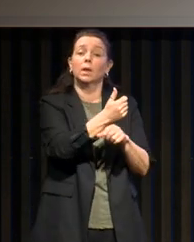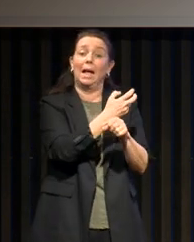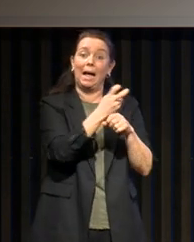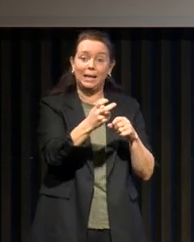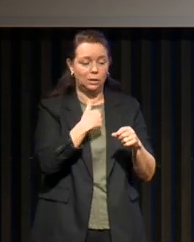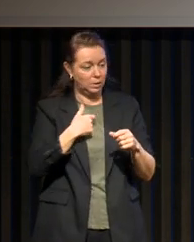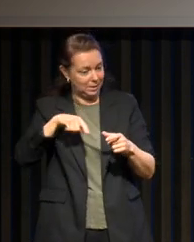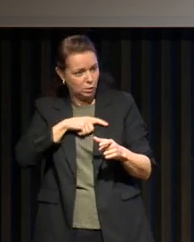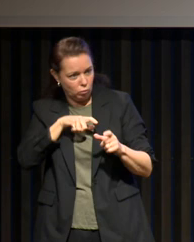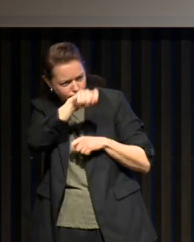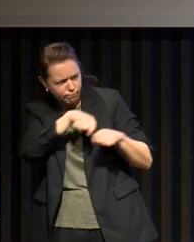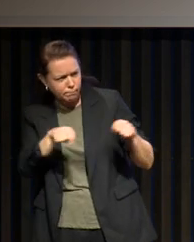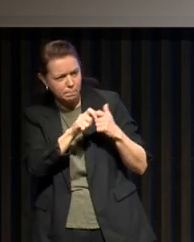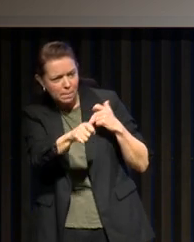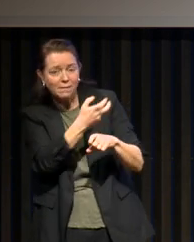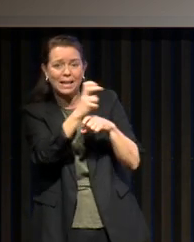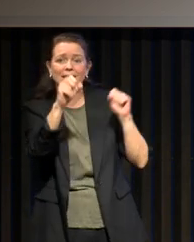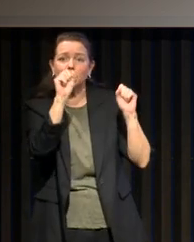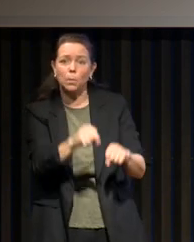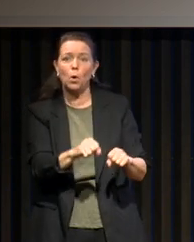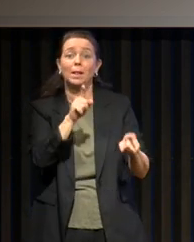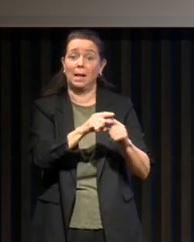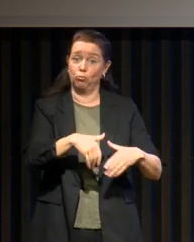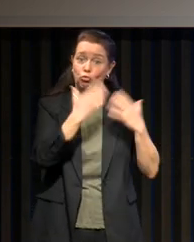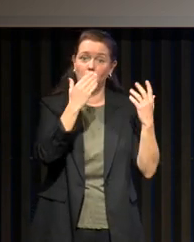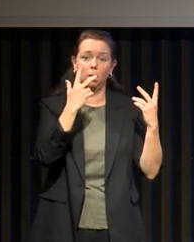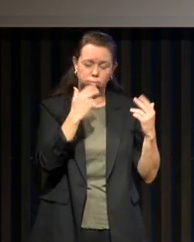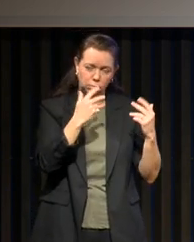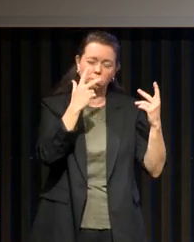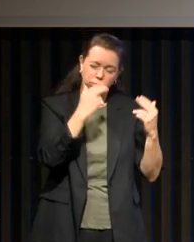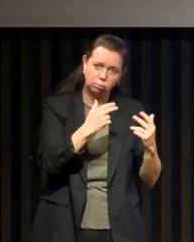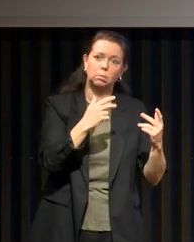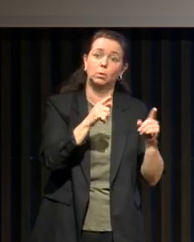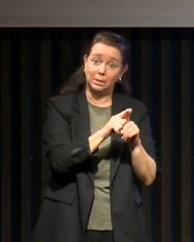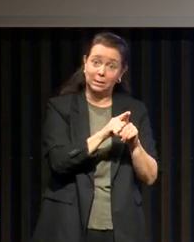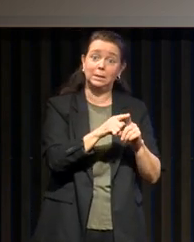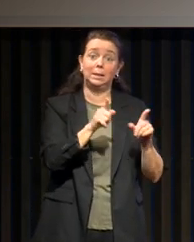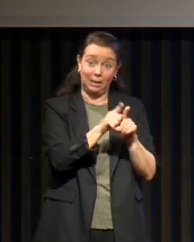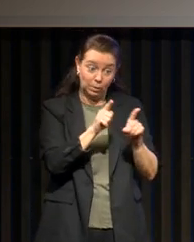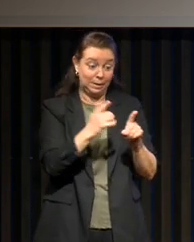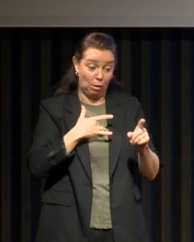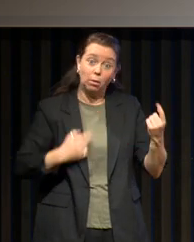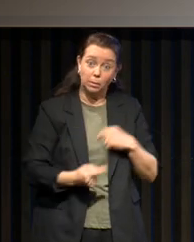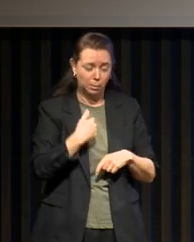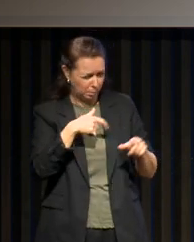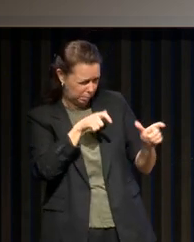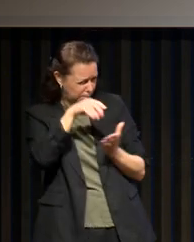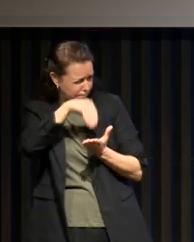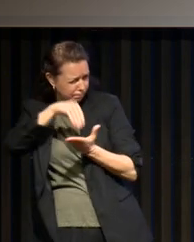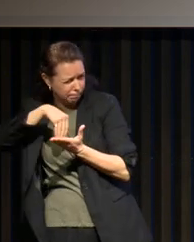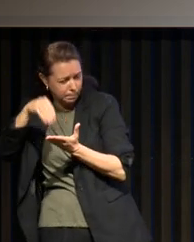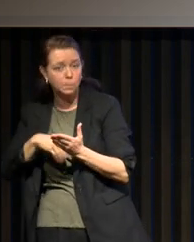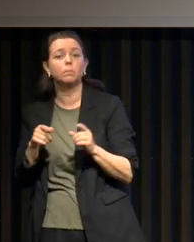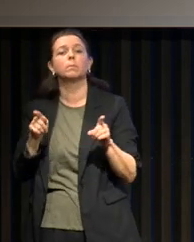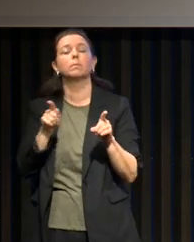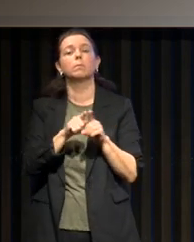complications au niveau de la somnolence et au niveau du sommeil et au niveau cardiovasculaire. Et puis, une polygraphie ventilatoire